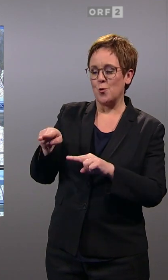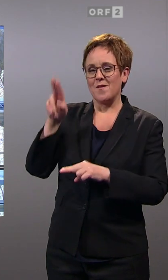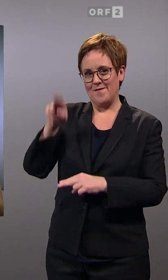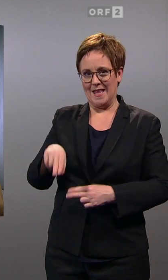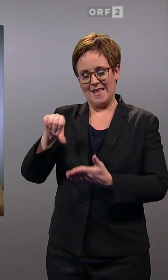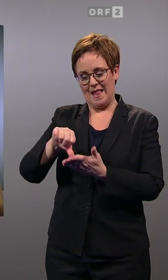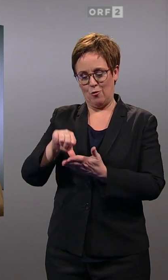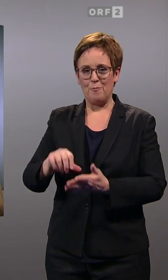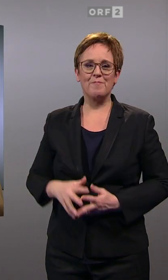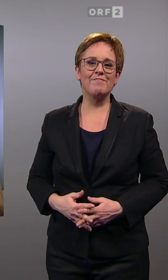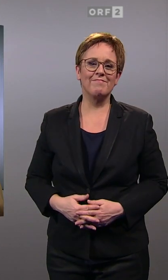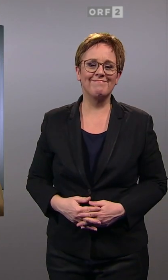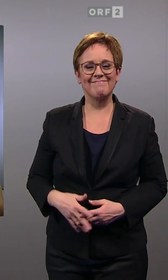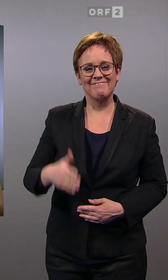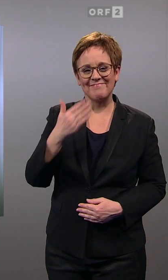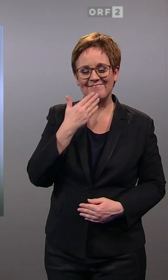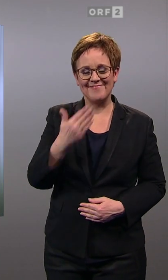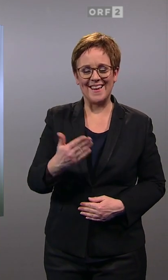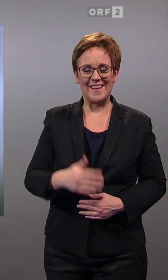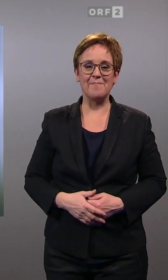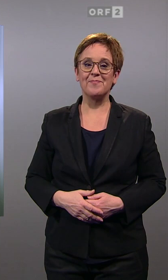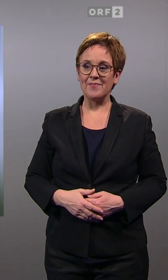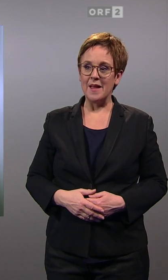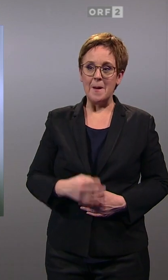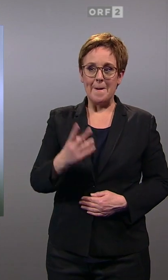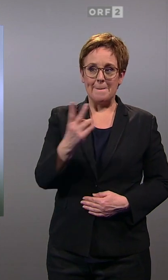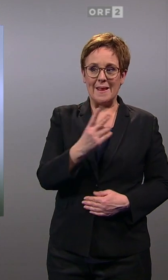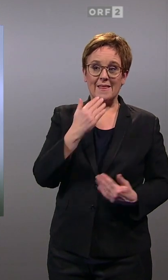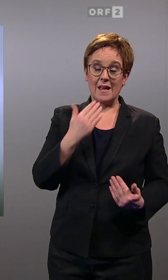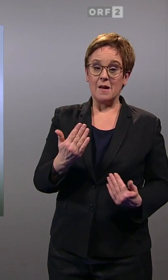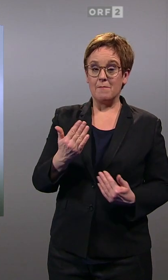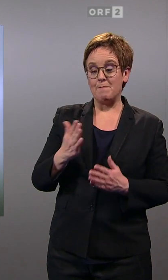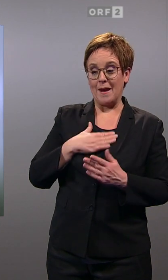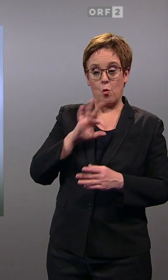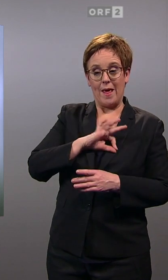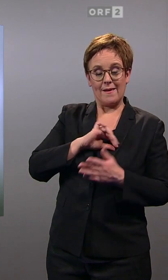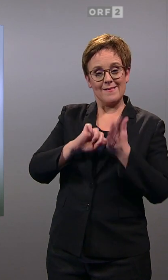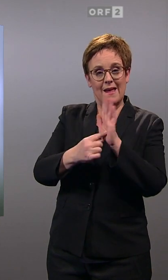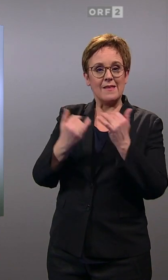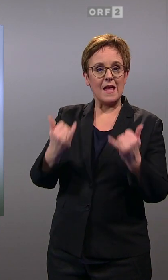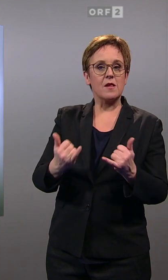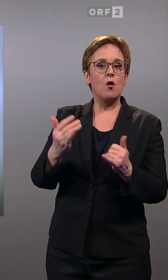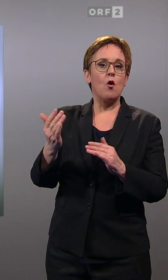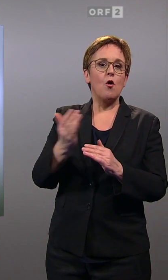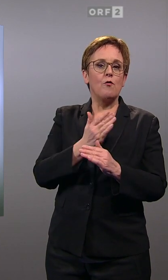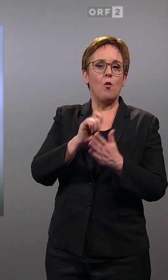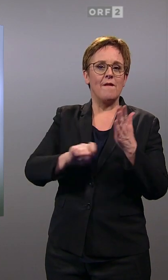nach Wien. Danke, Benedikt Fuchs und Peter Filsmeier. Ja, Tarek Leiden hat weitere Daten zu dieser Vorwahlbericht,